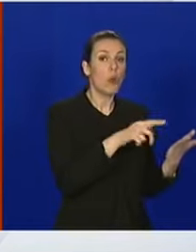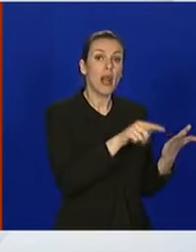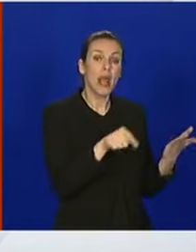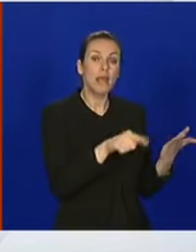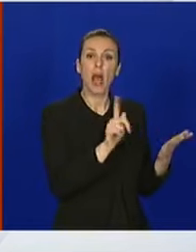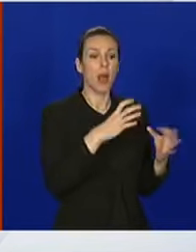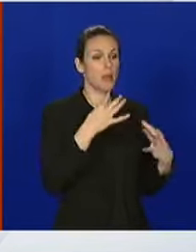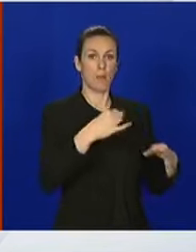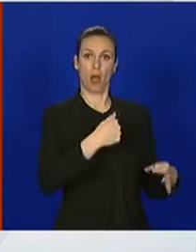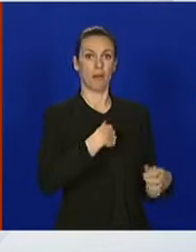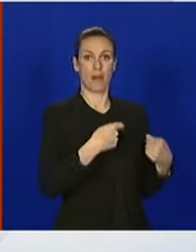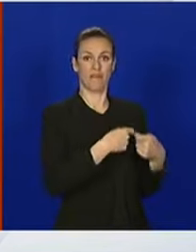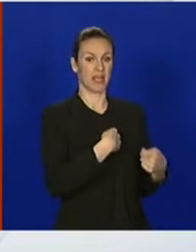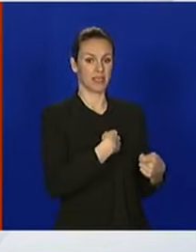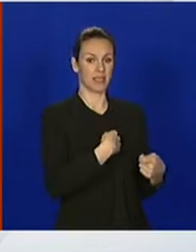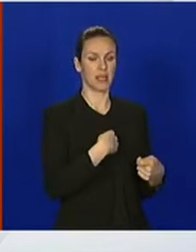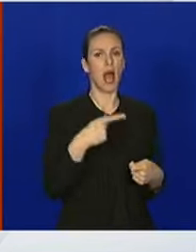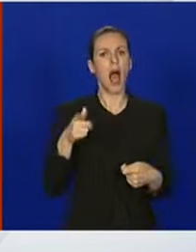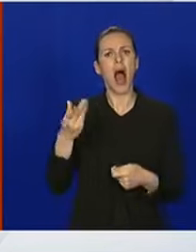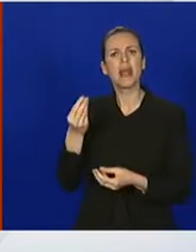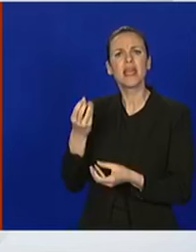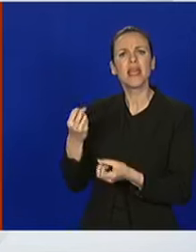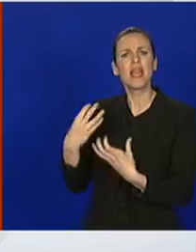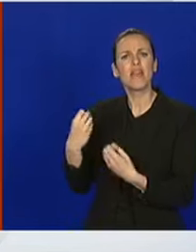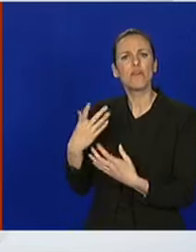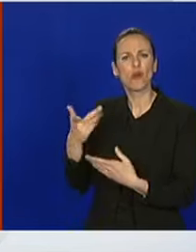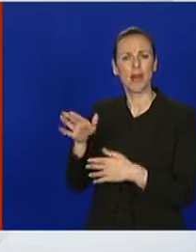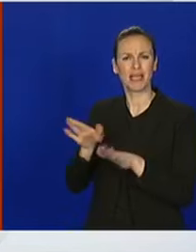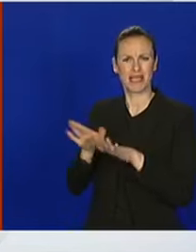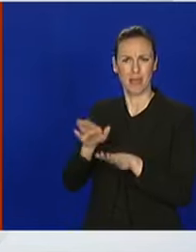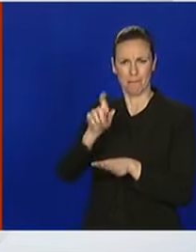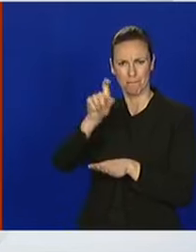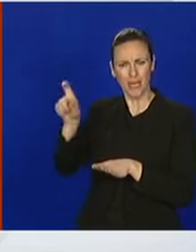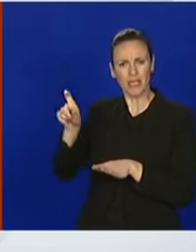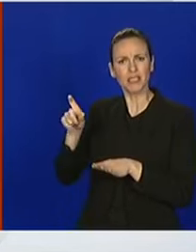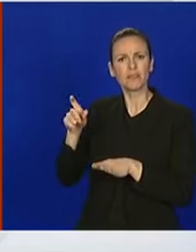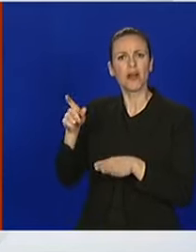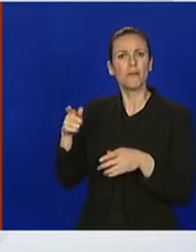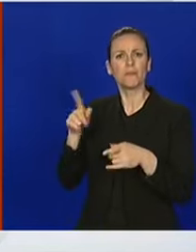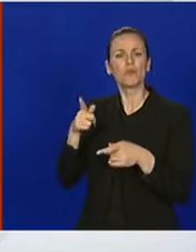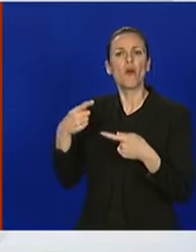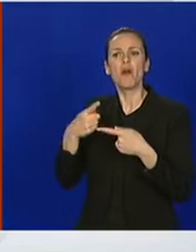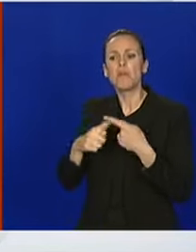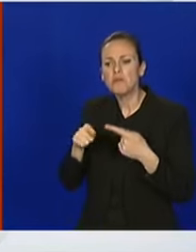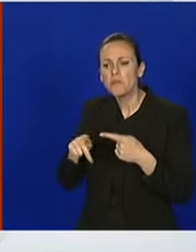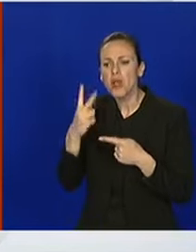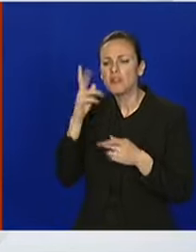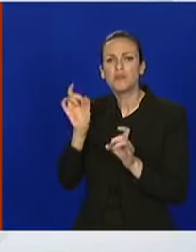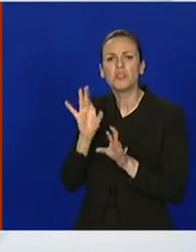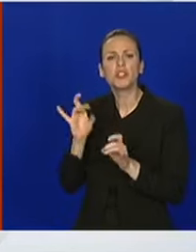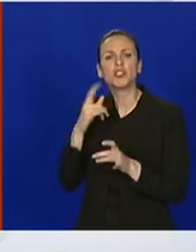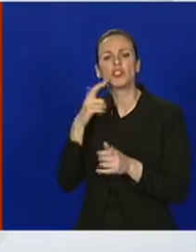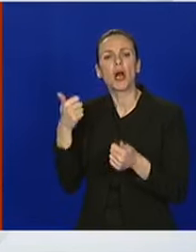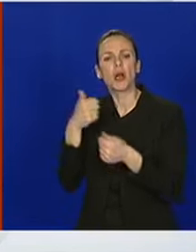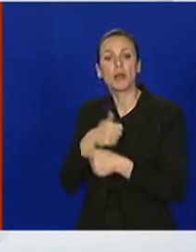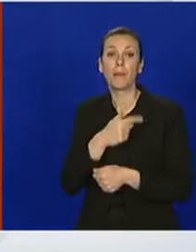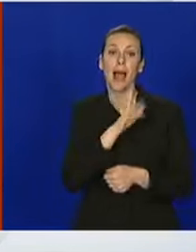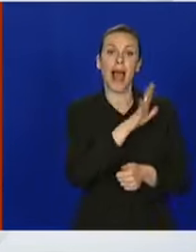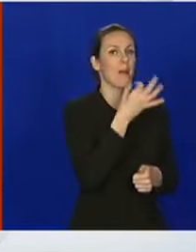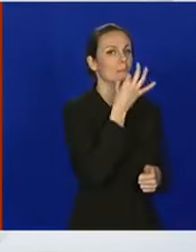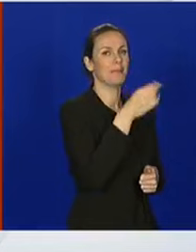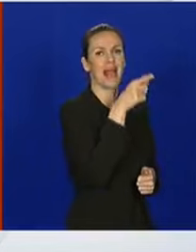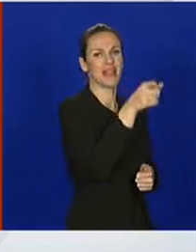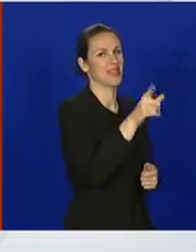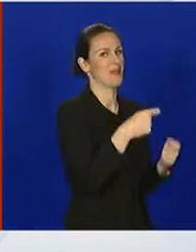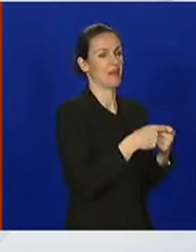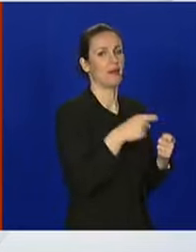to ne ovisi u meni. Dobro, prema informacijama iz ministarstva isto tako ni u tom segmentu nije bilo nikakve krivnje. To morate njih pitati,